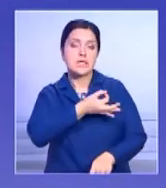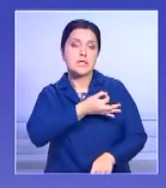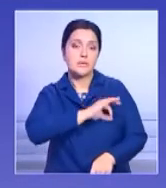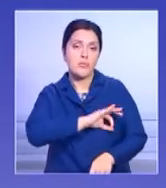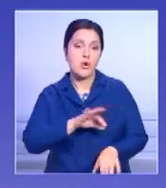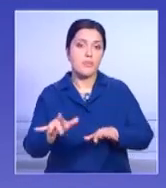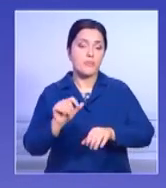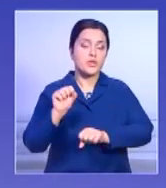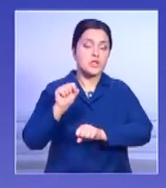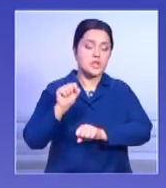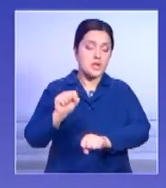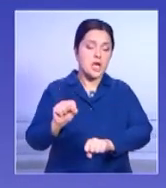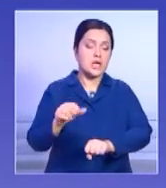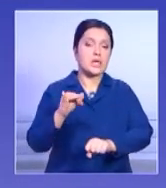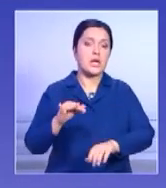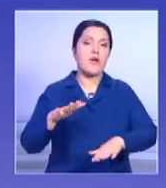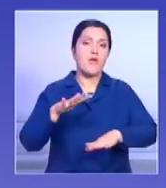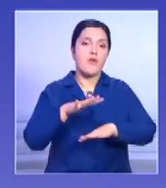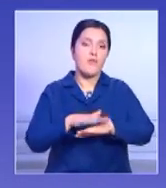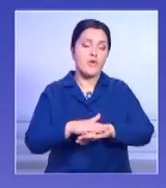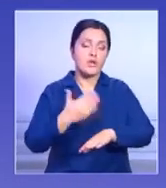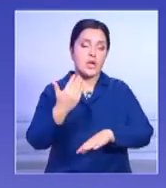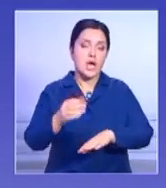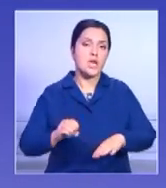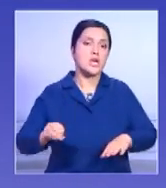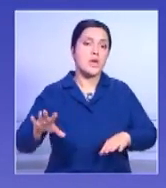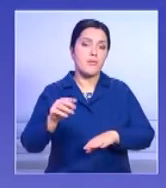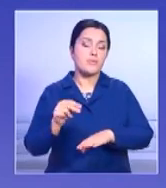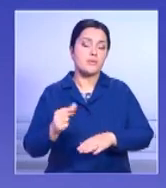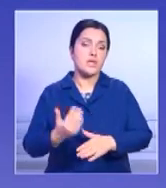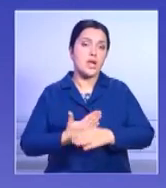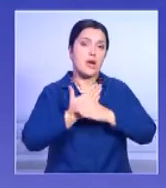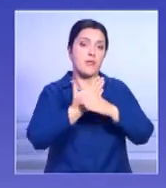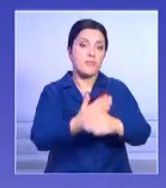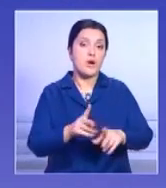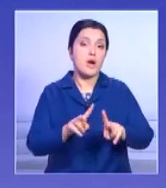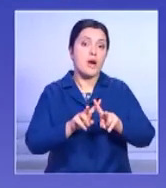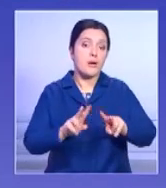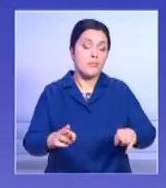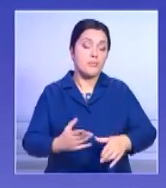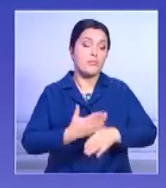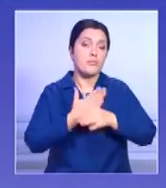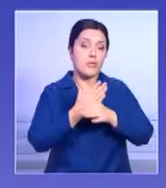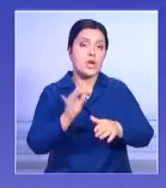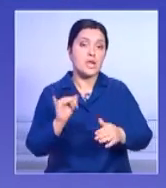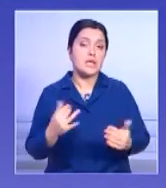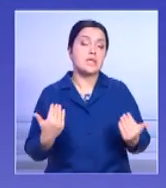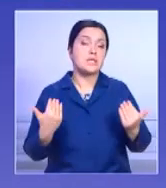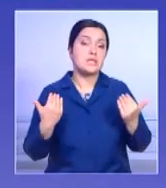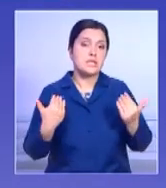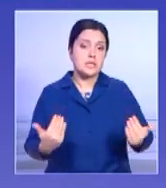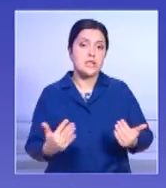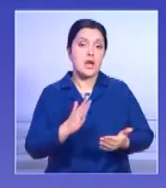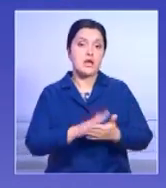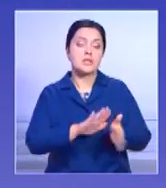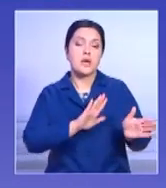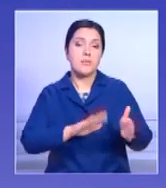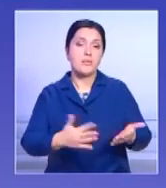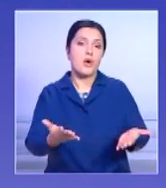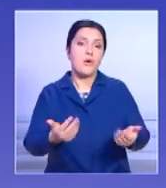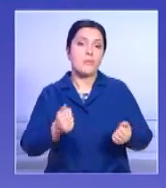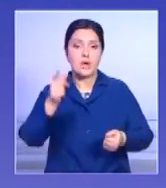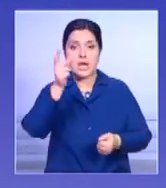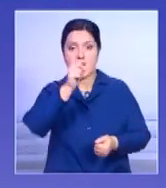механизмы защиты и Фонда Европейской Солидарности. Такую же помощь мы готовы оказать и сейчас, после получения от